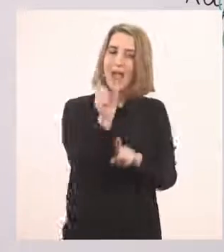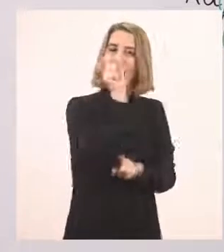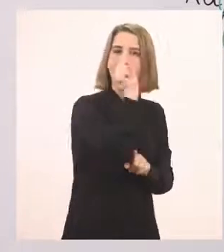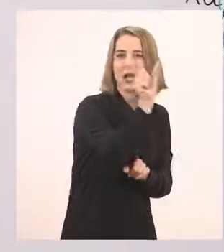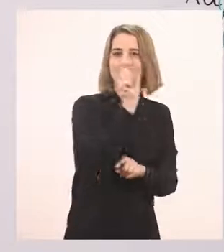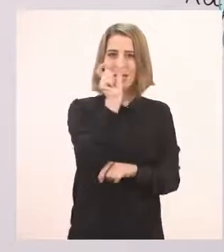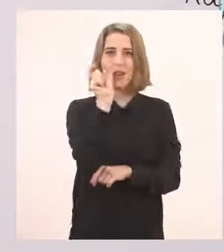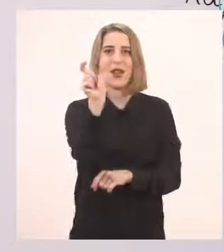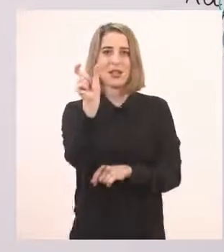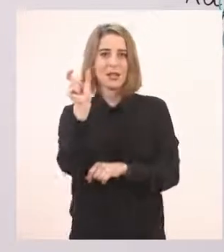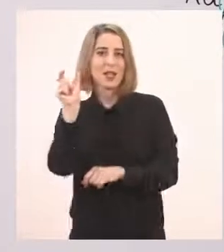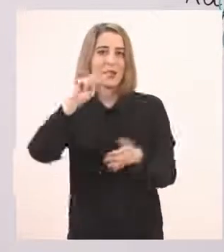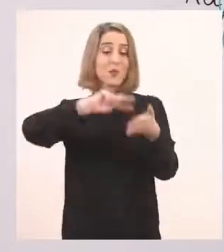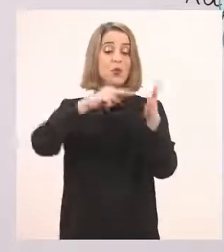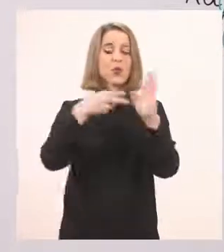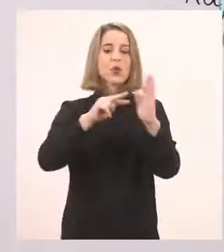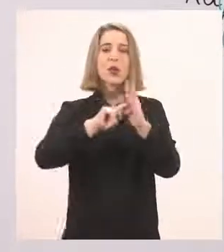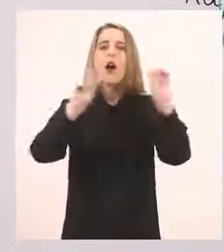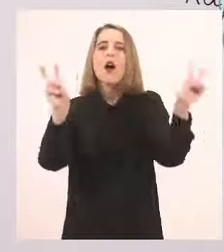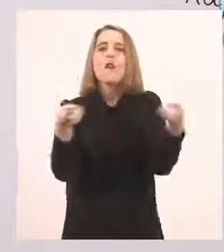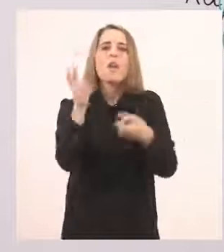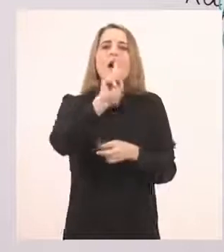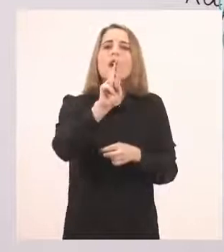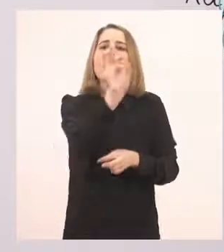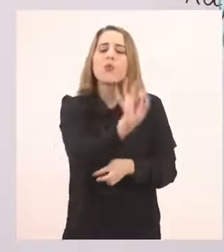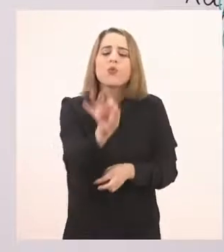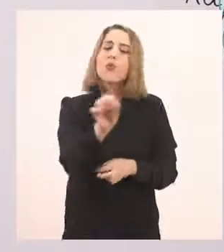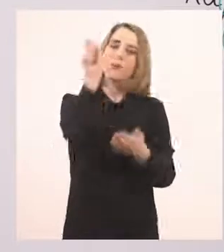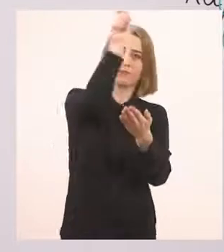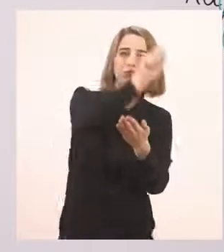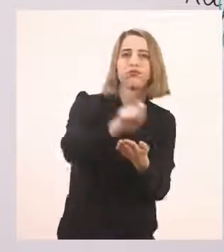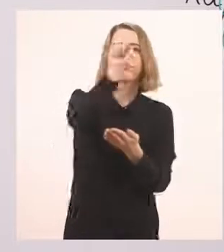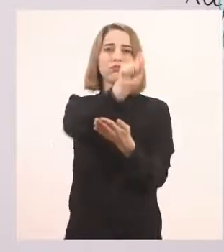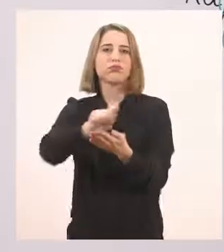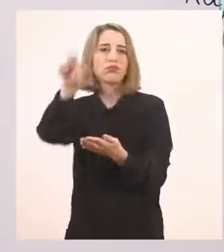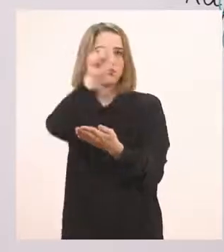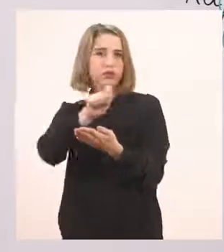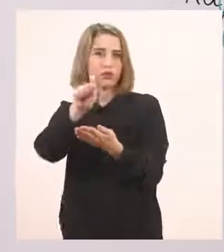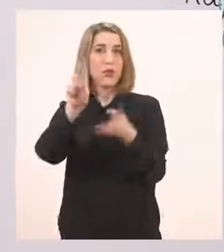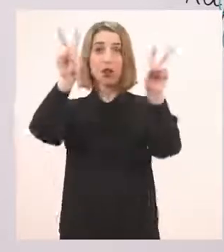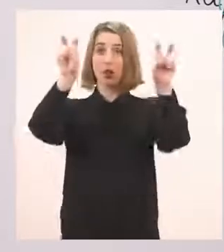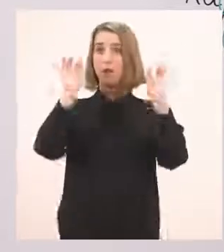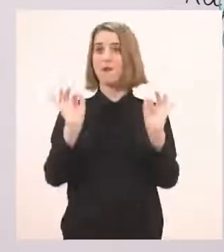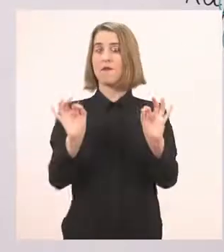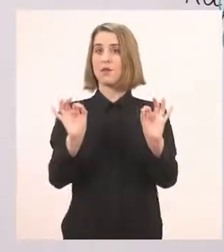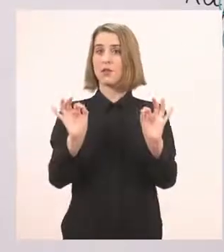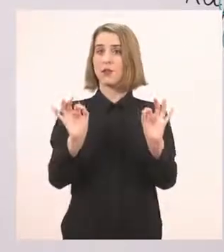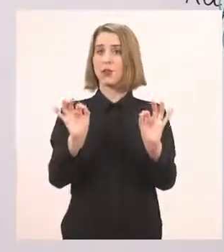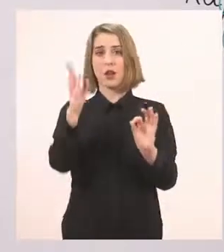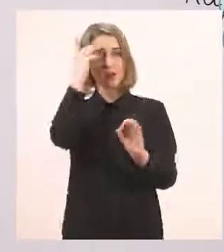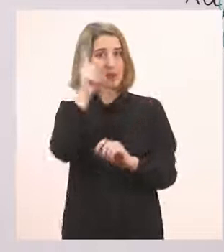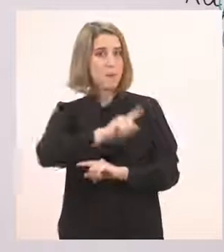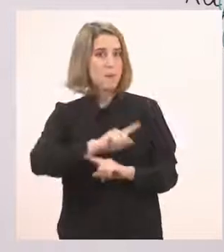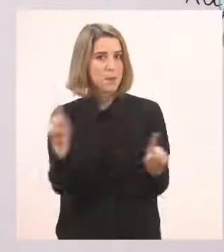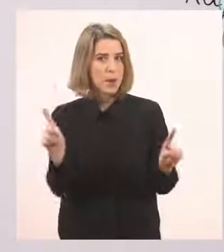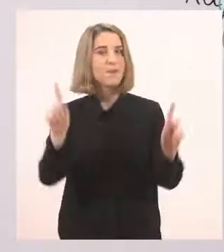προσεκτικά, να κυκλώσουμε όλα τα ρ που βλέπουμε στο κείμενό μας. Θα ξεκινήσουμε και στον τίτλο, έτσι, μην ξεχάσουμε και τον τίτλο. Θα ξεκινήσουμε,